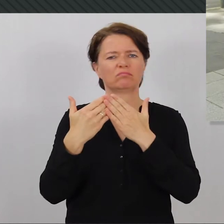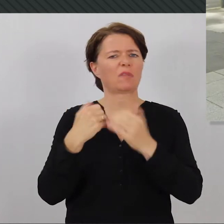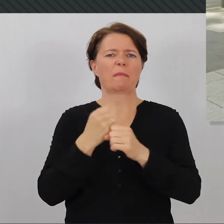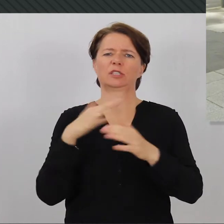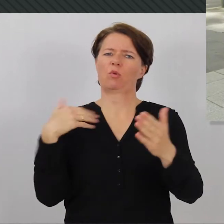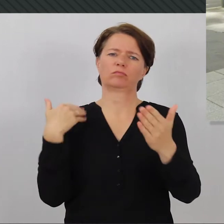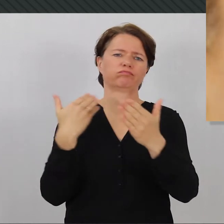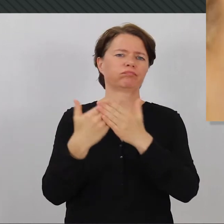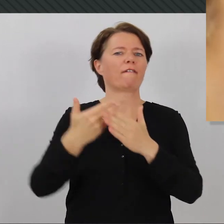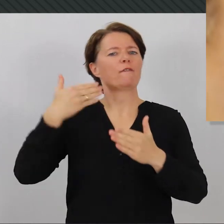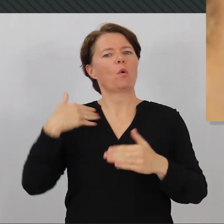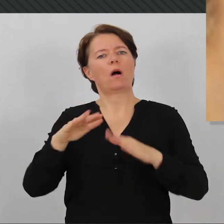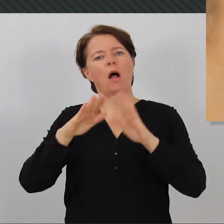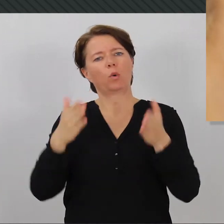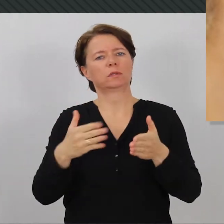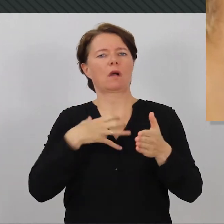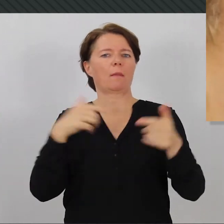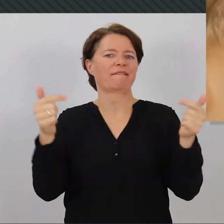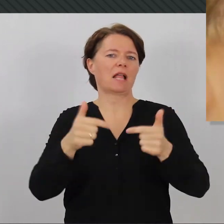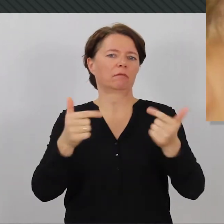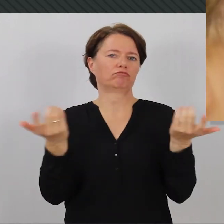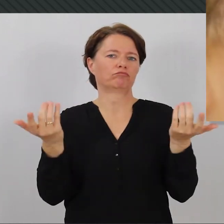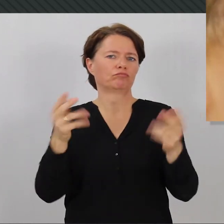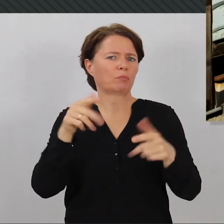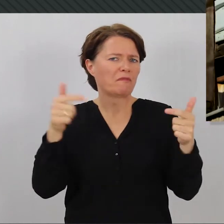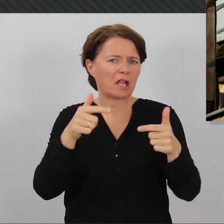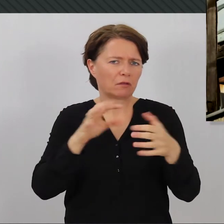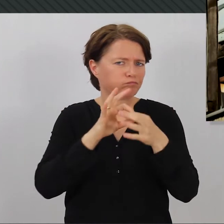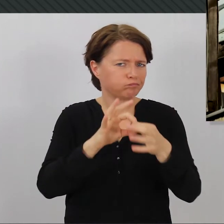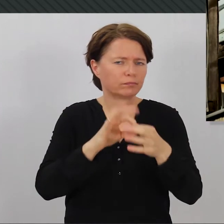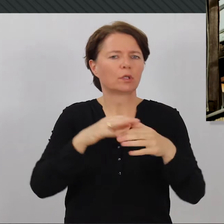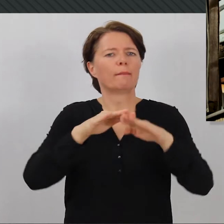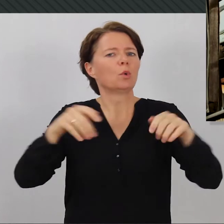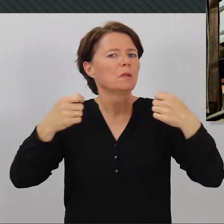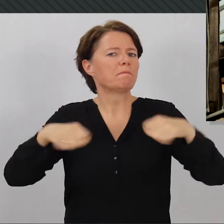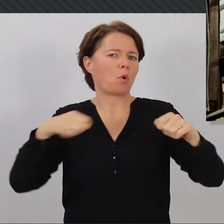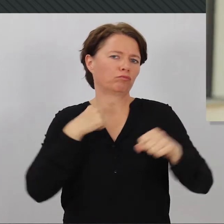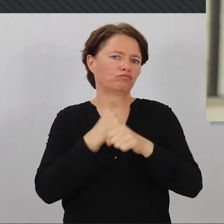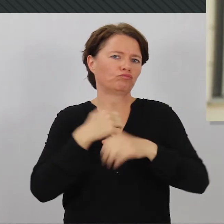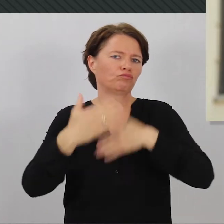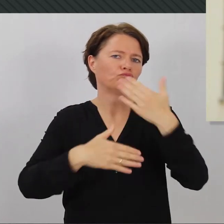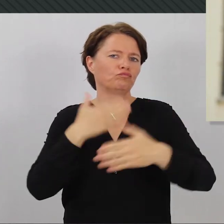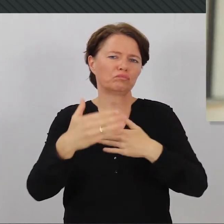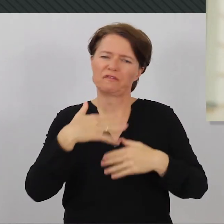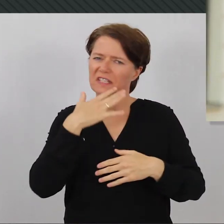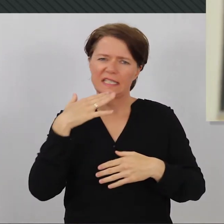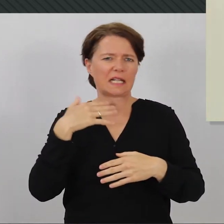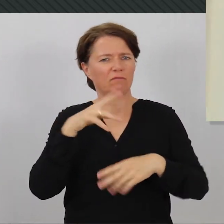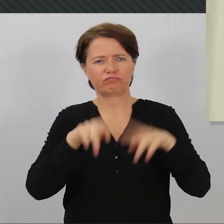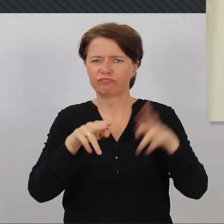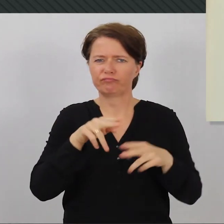Davor die Zeit war ich ziemlich aktiv. Hauskrankenpflege, pflegerische Hilfskraft oder ich habe im Bühnenbau gearbeitet und habe da alles Mögliche durch.